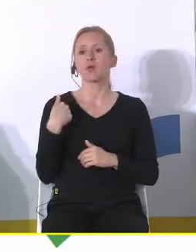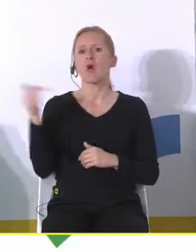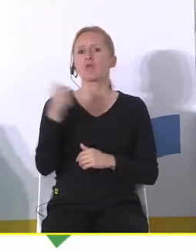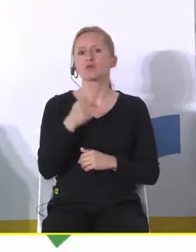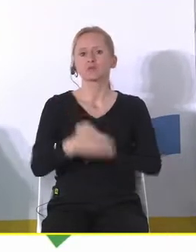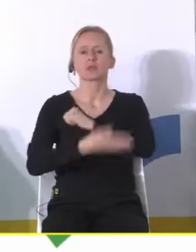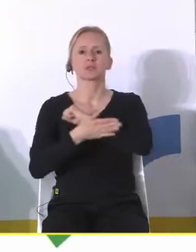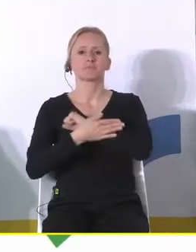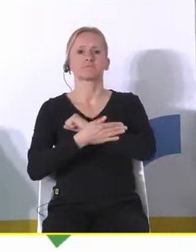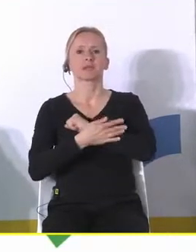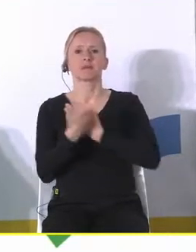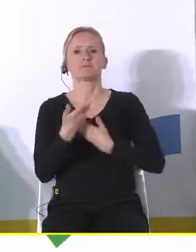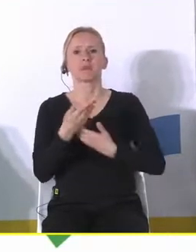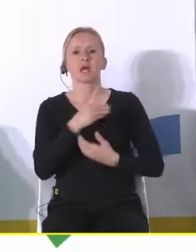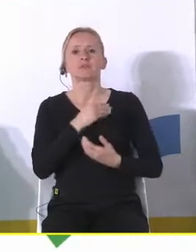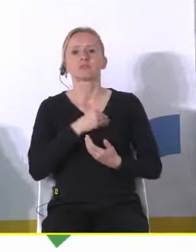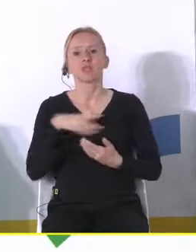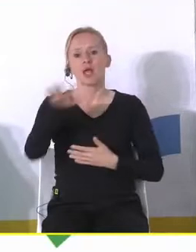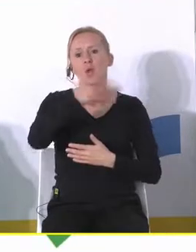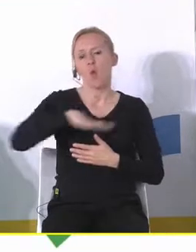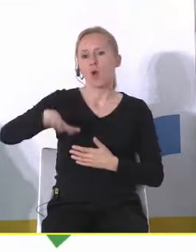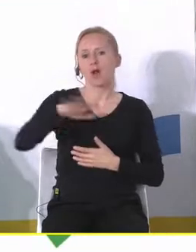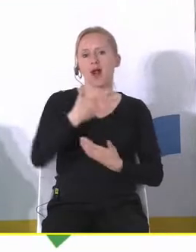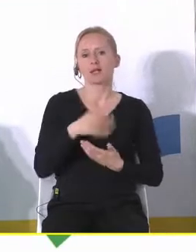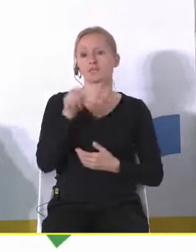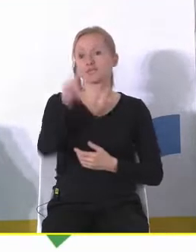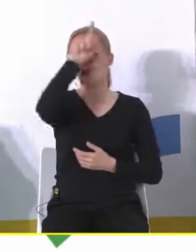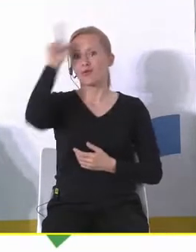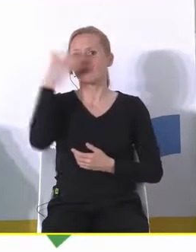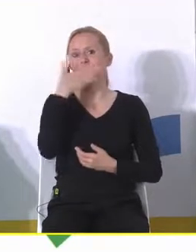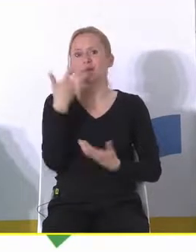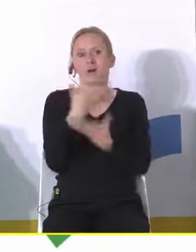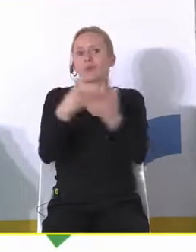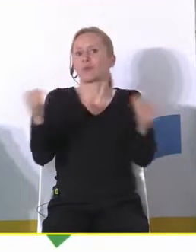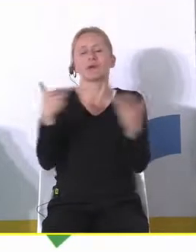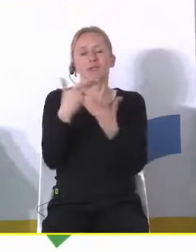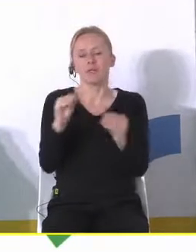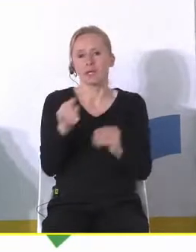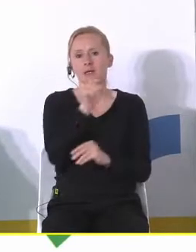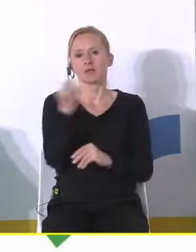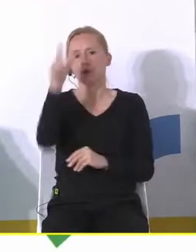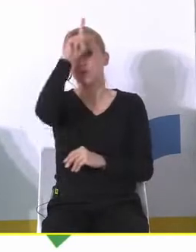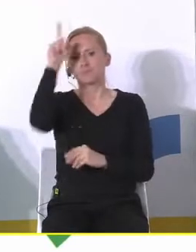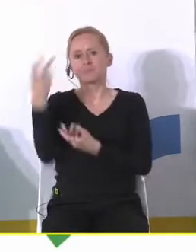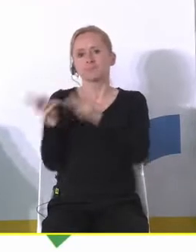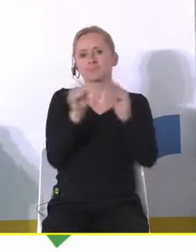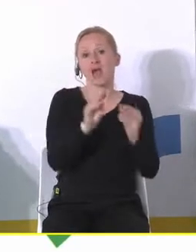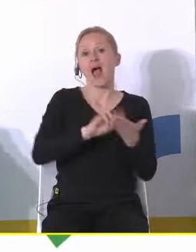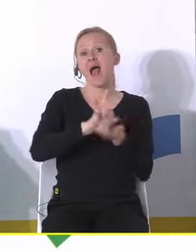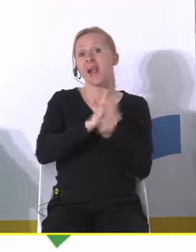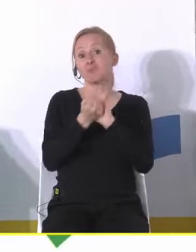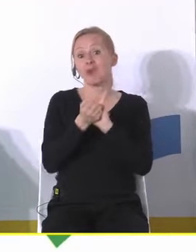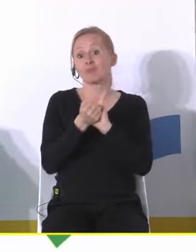być oparte na jakiejś tożsamości lokalnej tak no bo ci ludzie nie są tutaj zupełnie znikąd to nie jest tak że albo